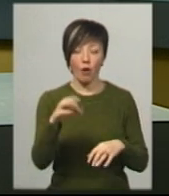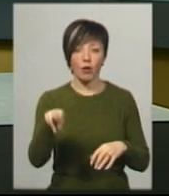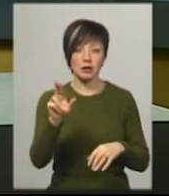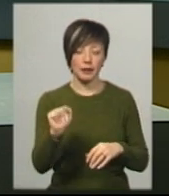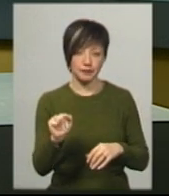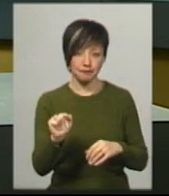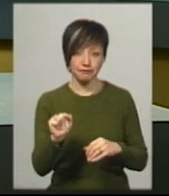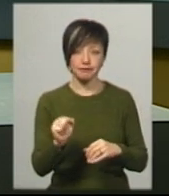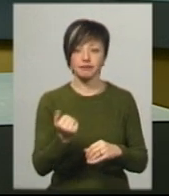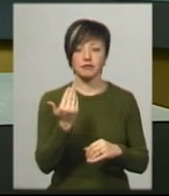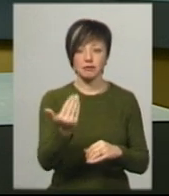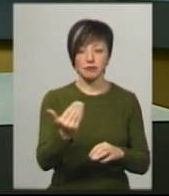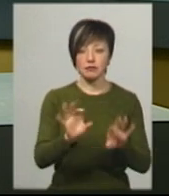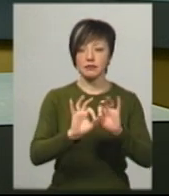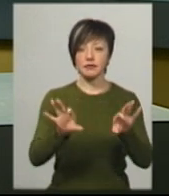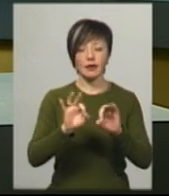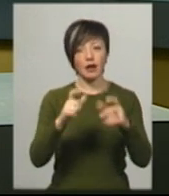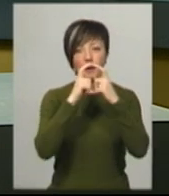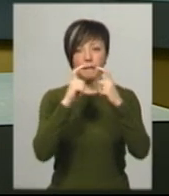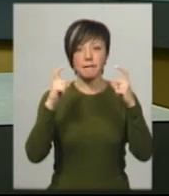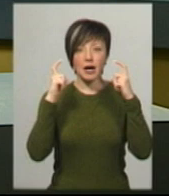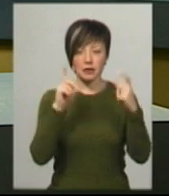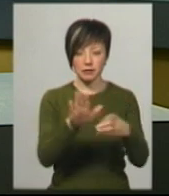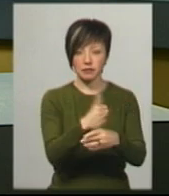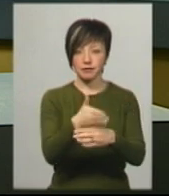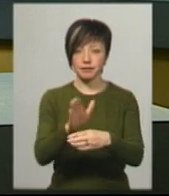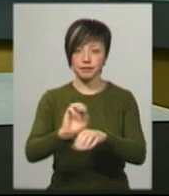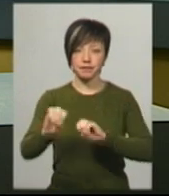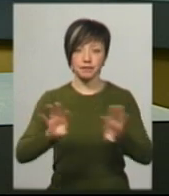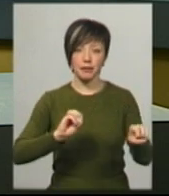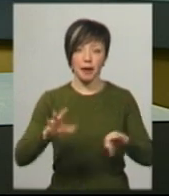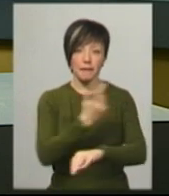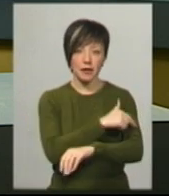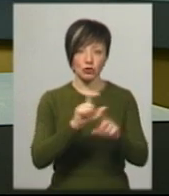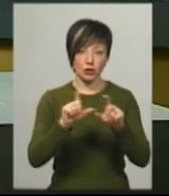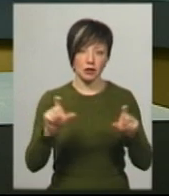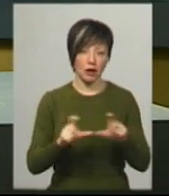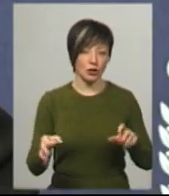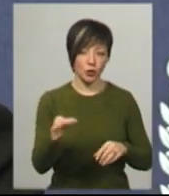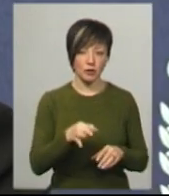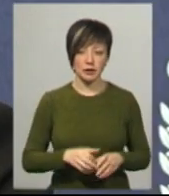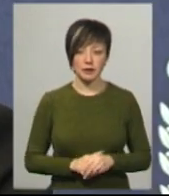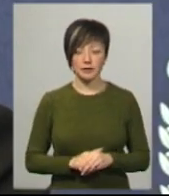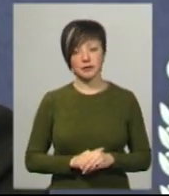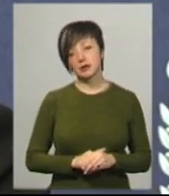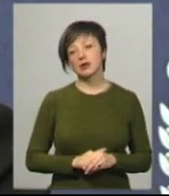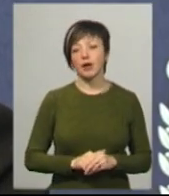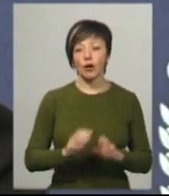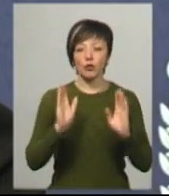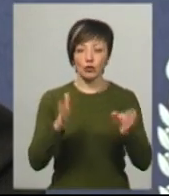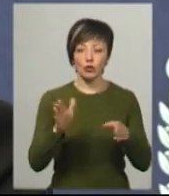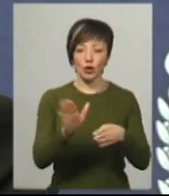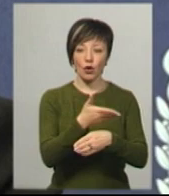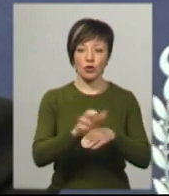Дмитро Габінет. За його словами, маски розділятимуть між медичними закладами області. Вони будуть розподілятися в першу чергу